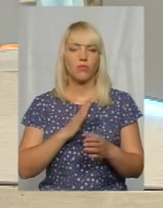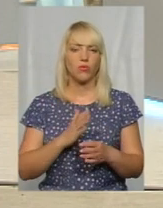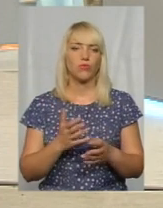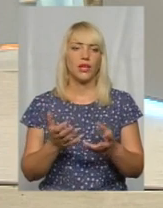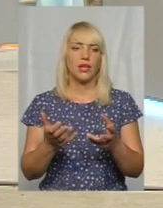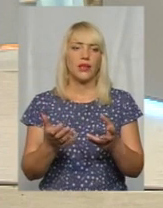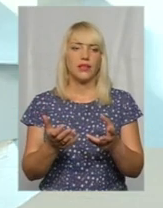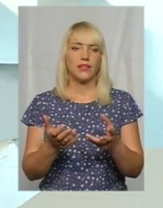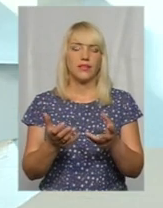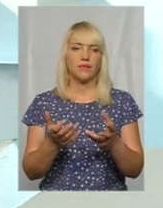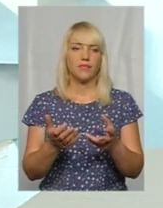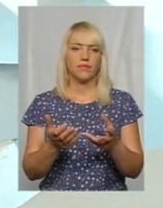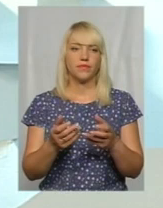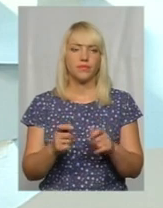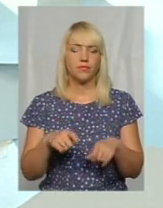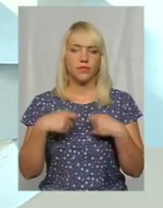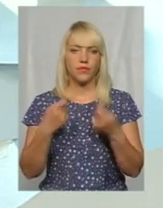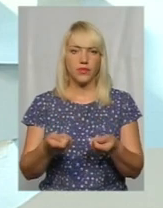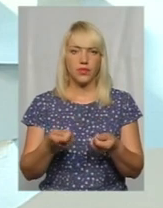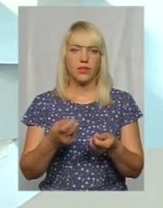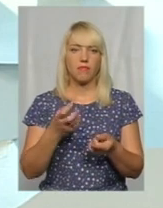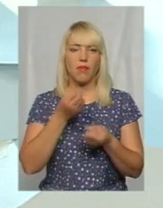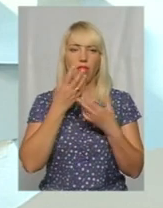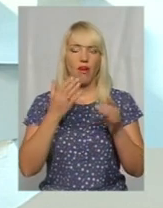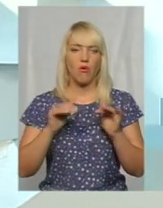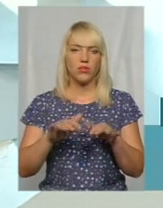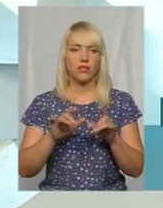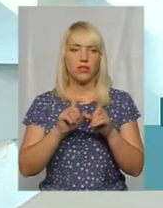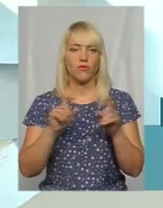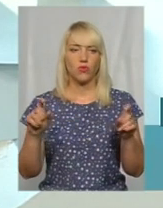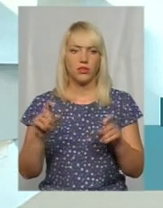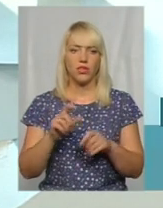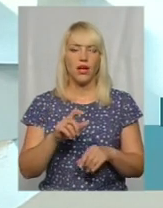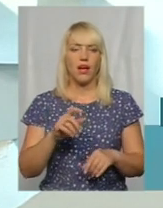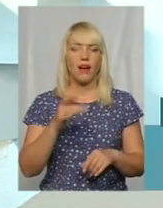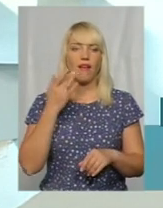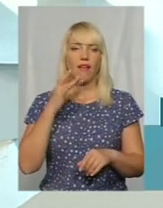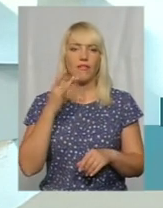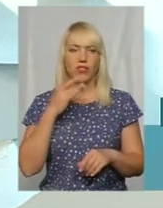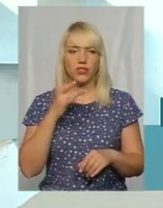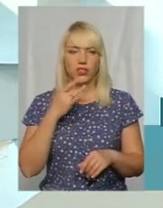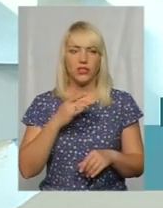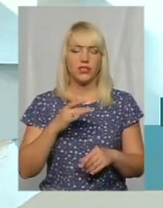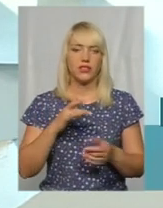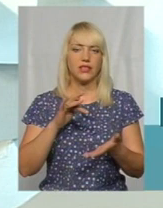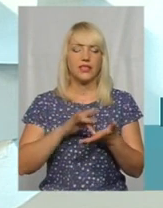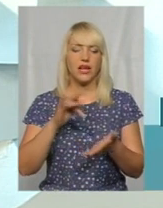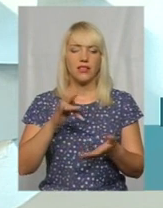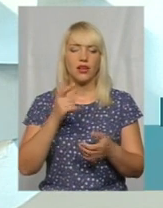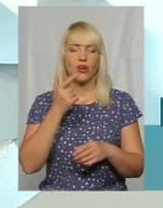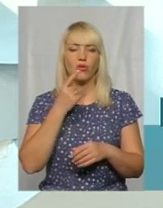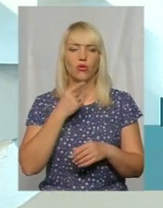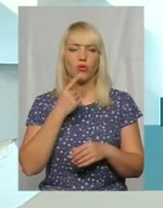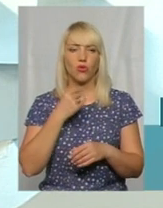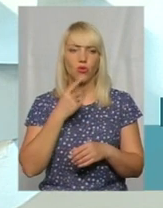здоров'я і благодійного фонду Каліфорнійського центру крові Фресно.